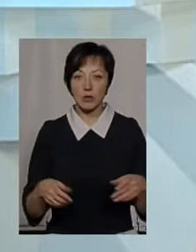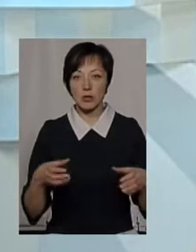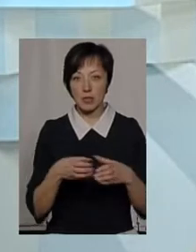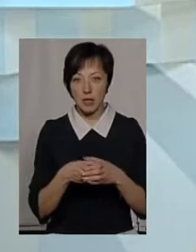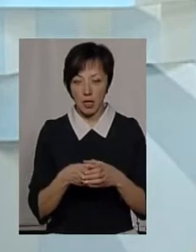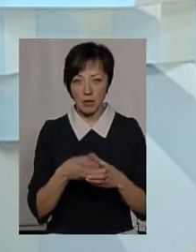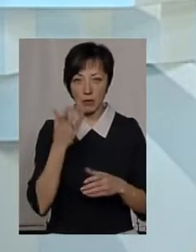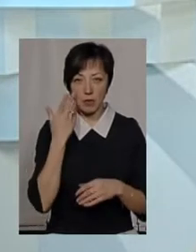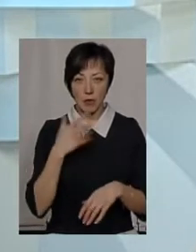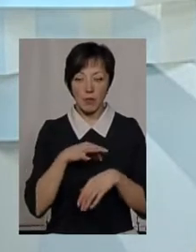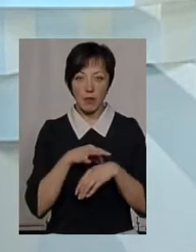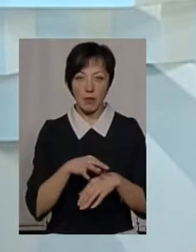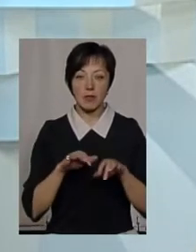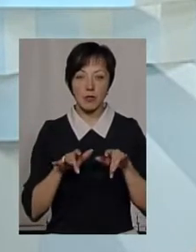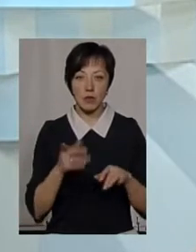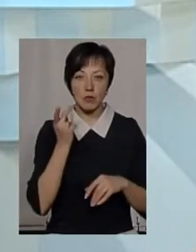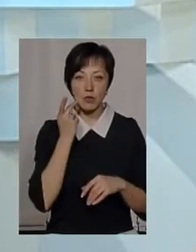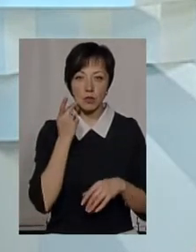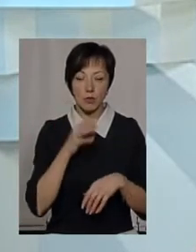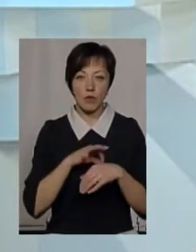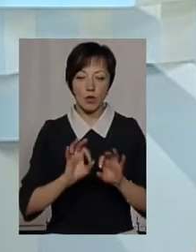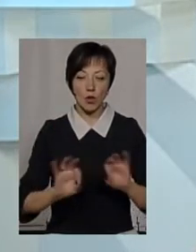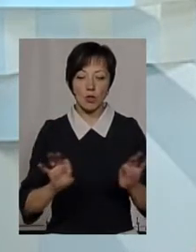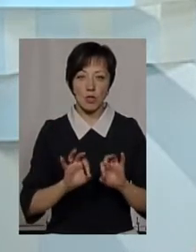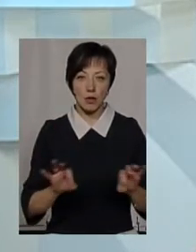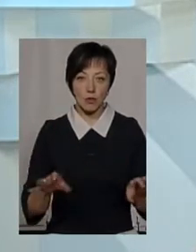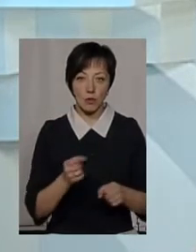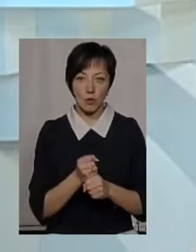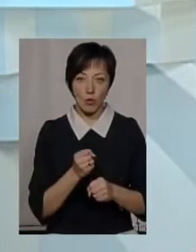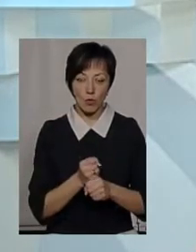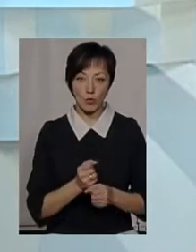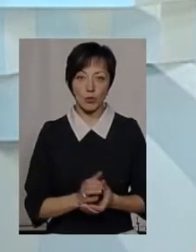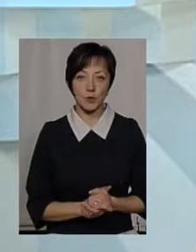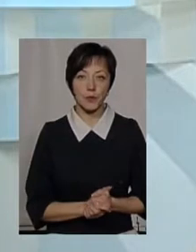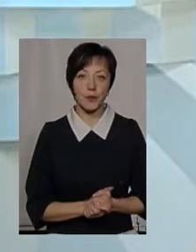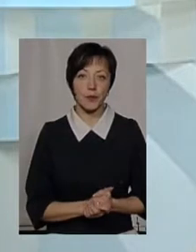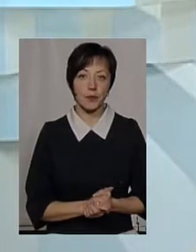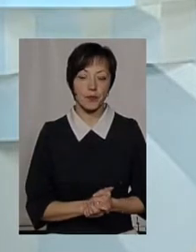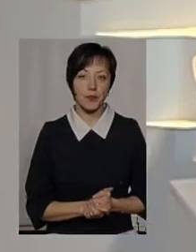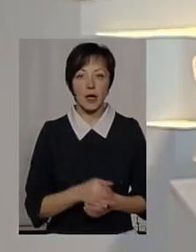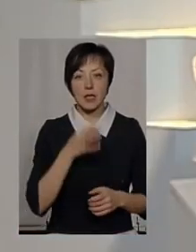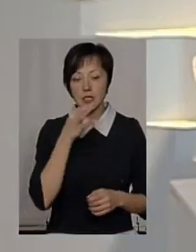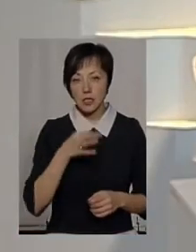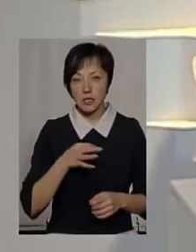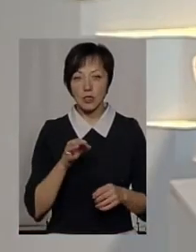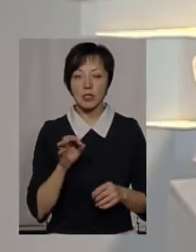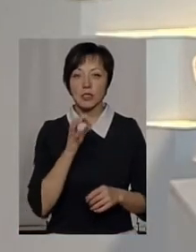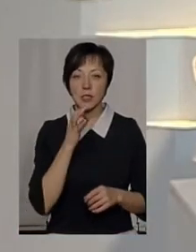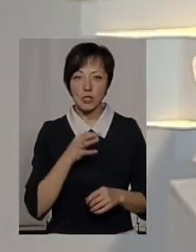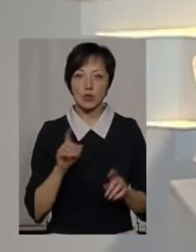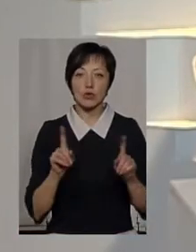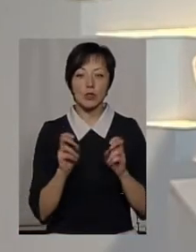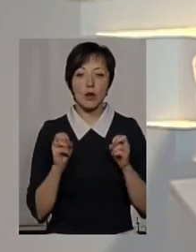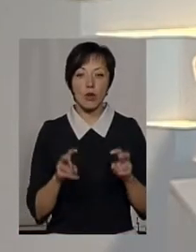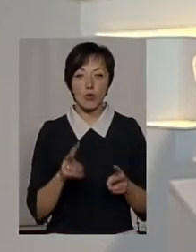склад при проведенні заходів постійно проводить дану роз'яснену інформацію. А скажіть, що загрожує